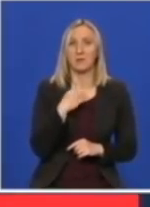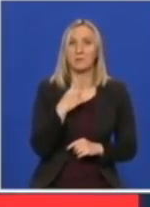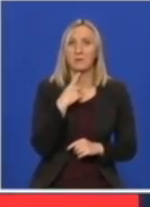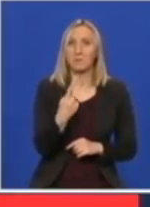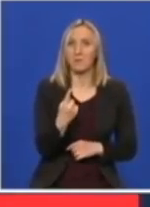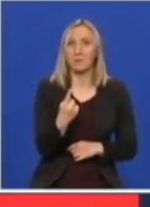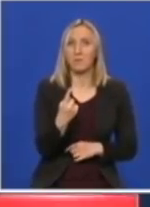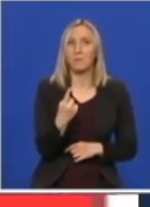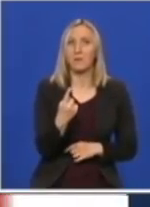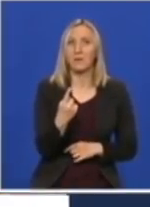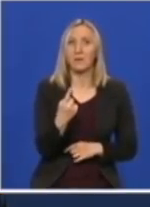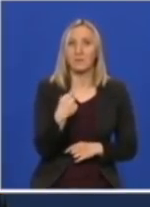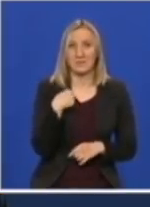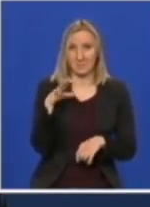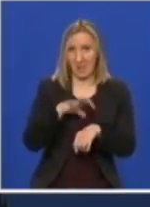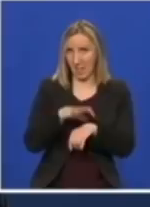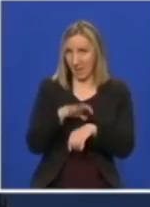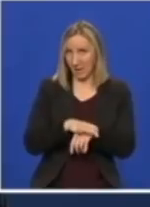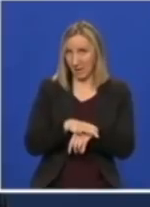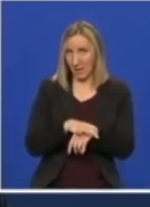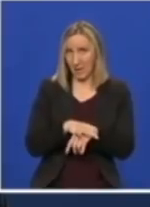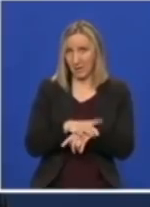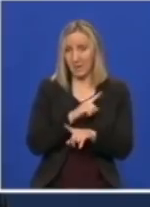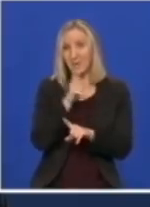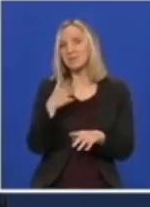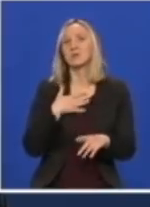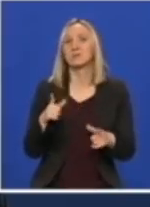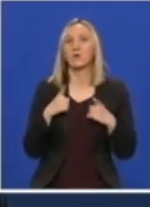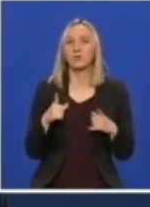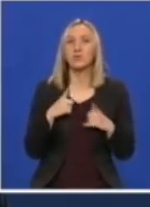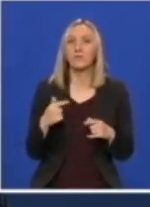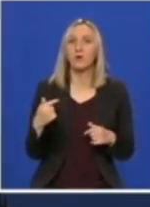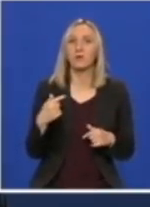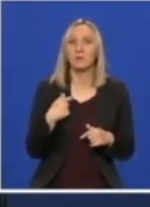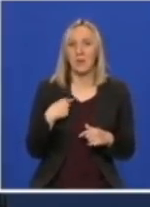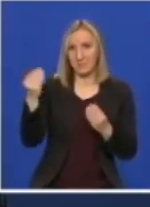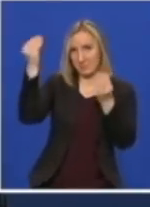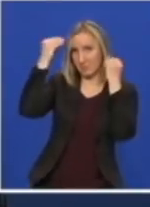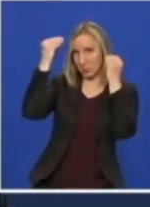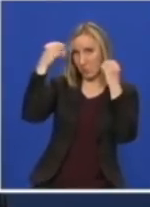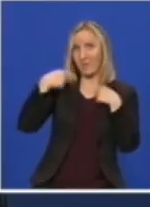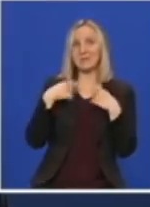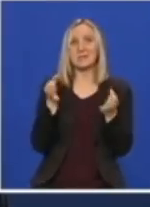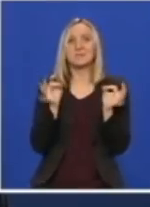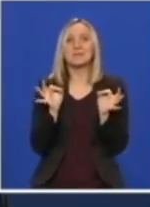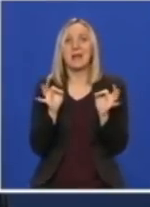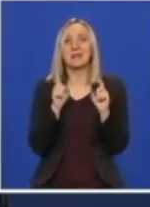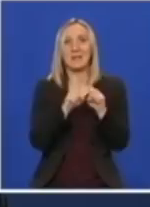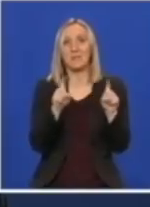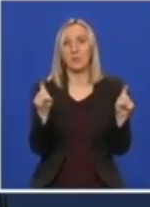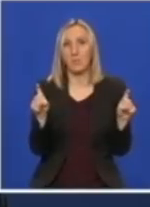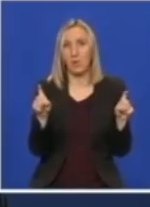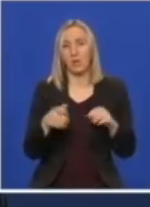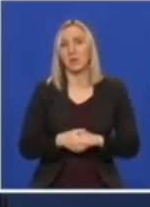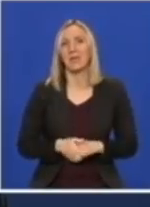sam ja lekar, da sam se čitav svoj život školovala za to, specijalista epidemiologije, da